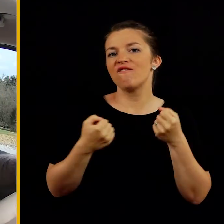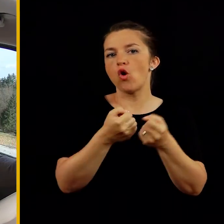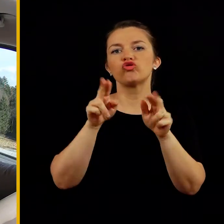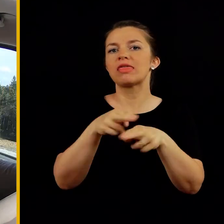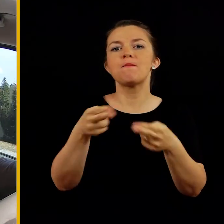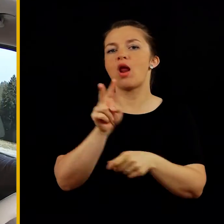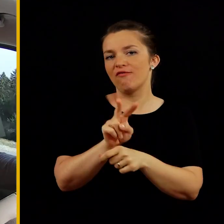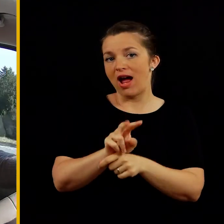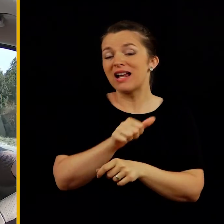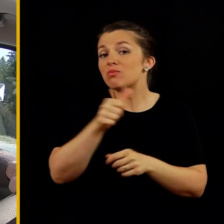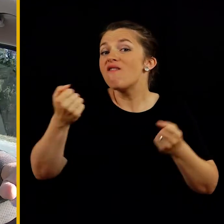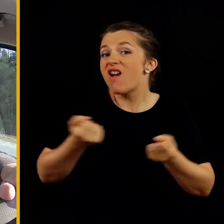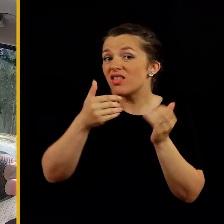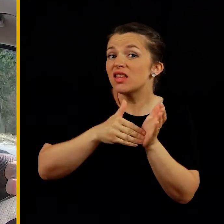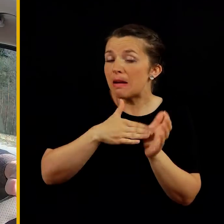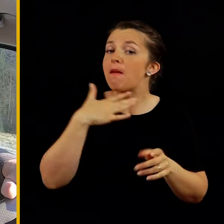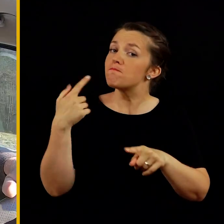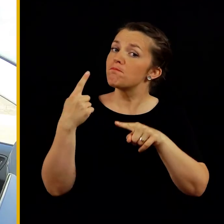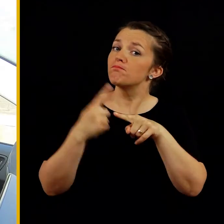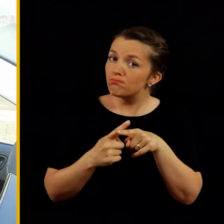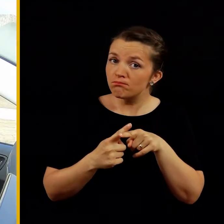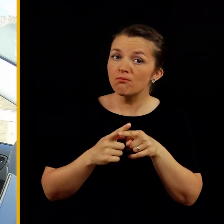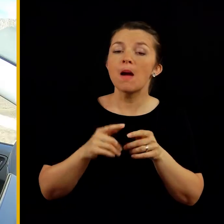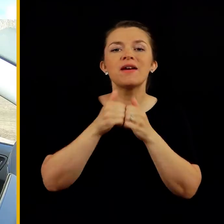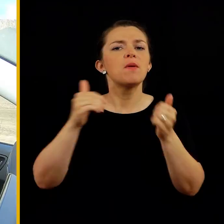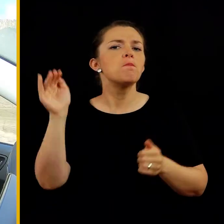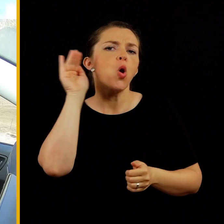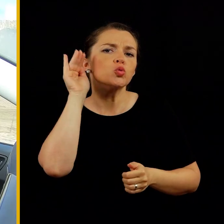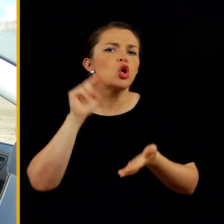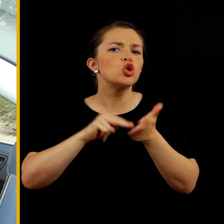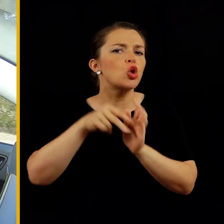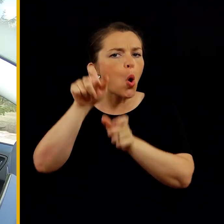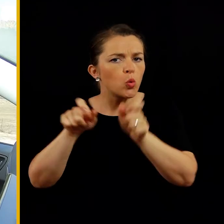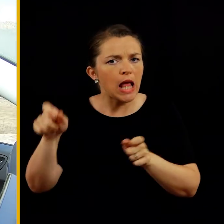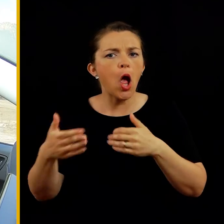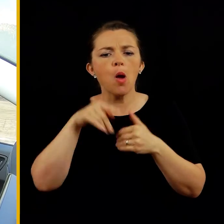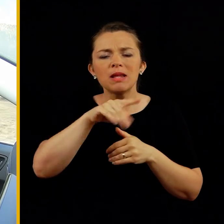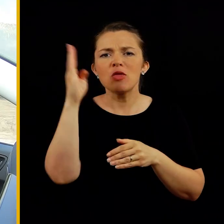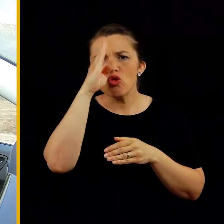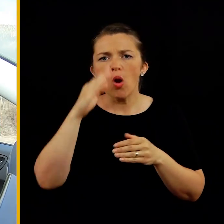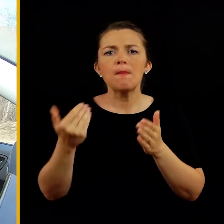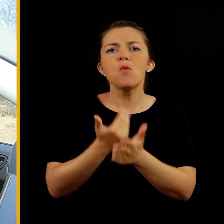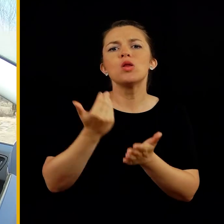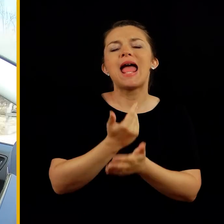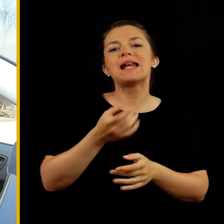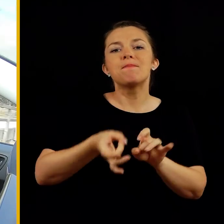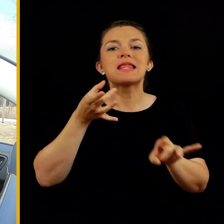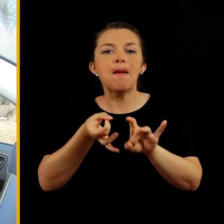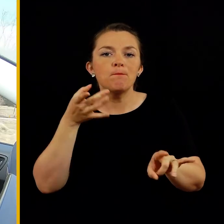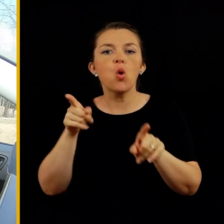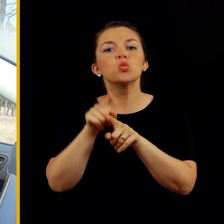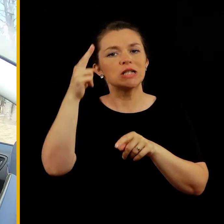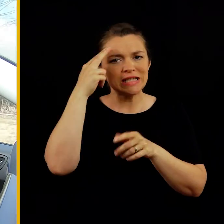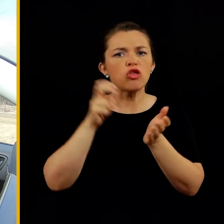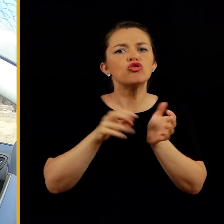biti varna. Levadi te treba dovolj po gosto, predvsem pa poslušati strokovnjake, da bo v tem norem, modernem tempu tudi znanje